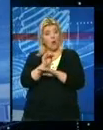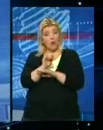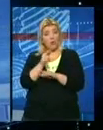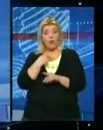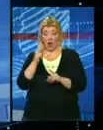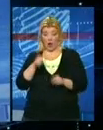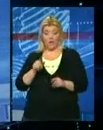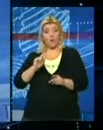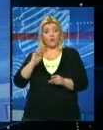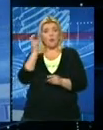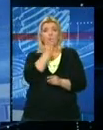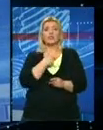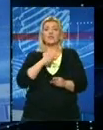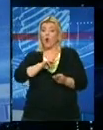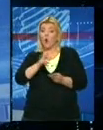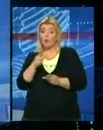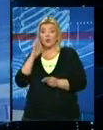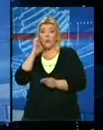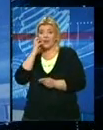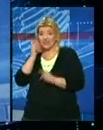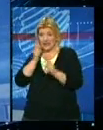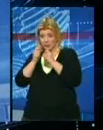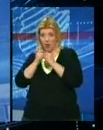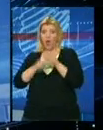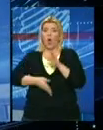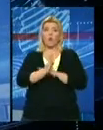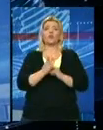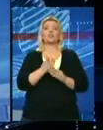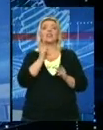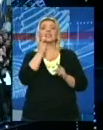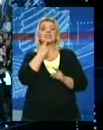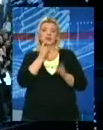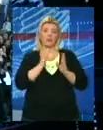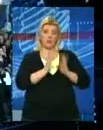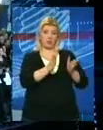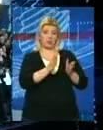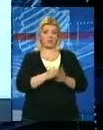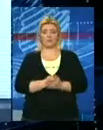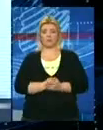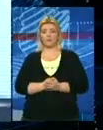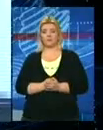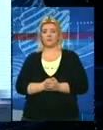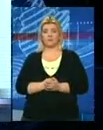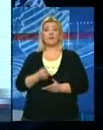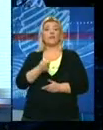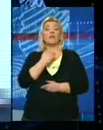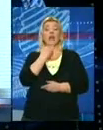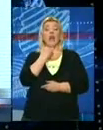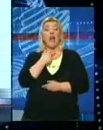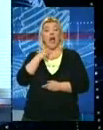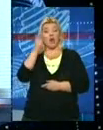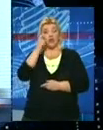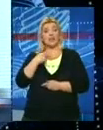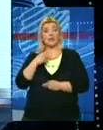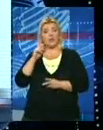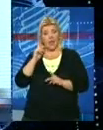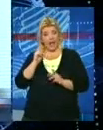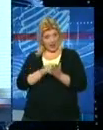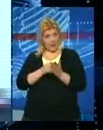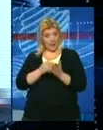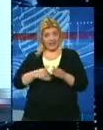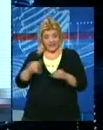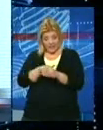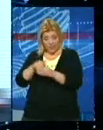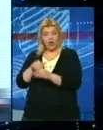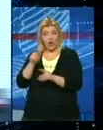ovog puta poziva da se umjesto Briselskog krene srpskim putem. Ako Srbija treba da se zapošljava onda